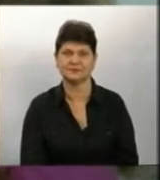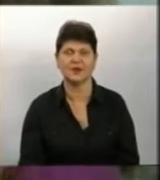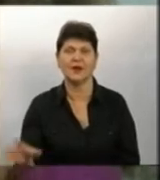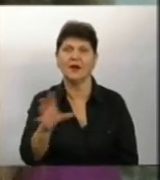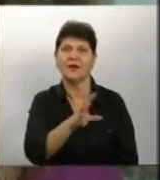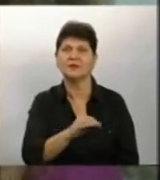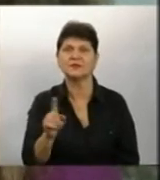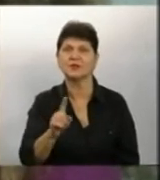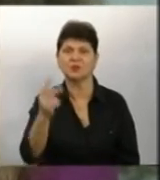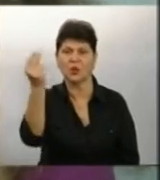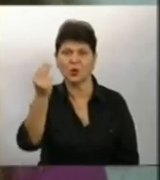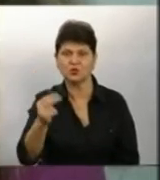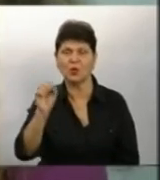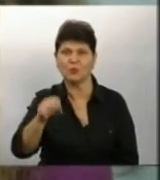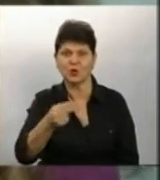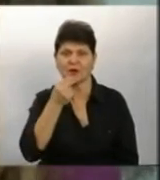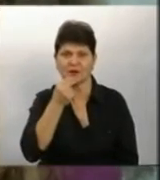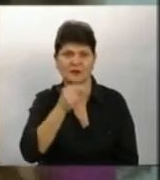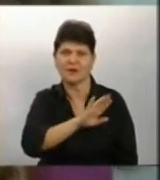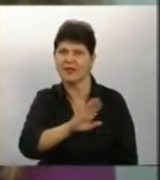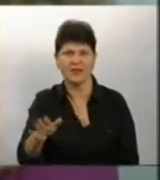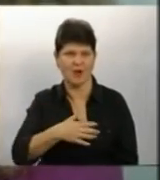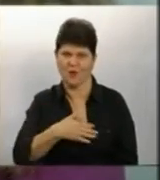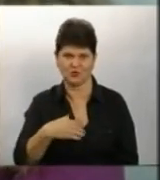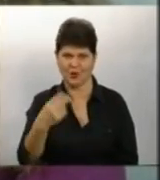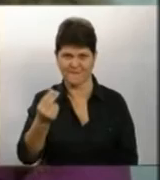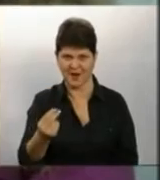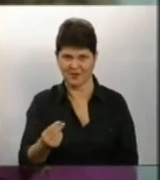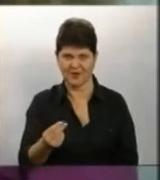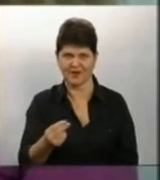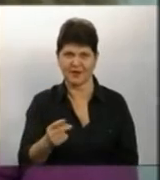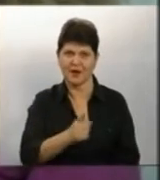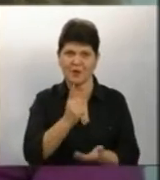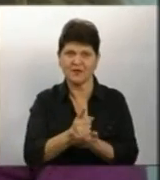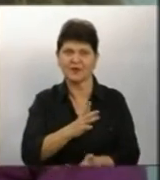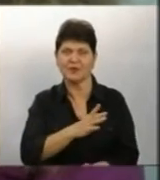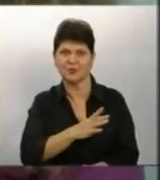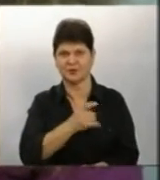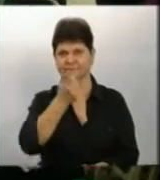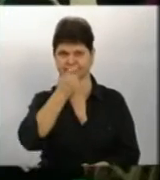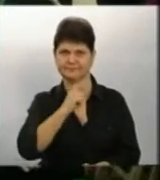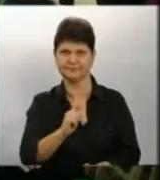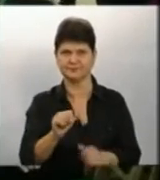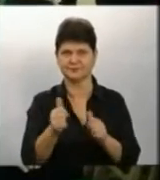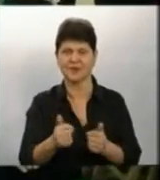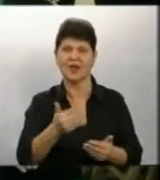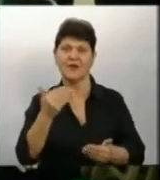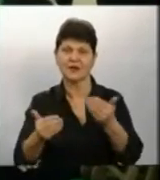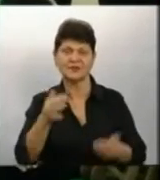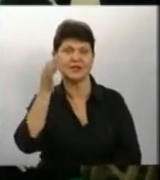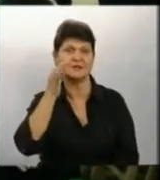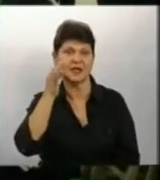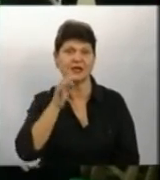художник любить їсти, він не хоче малювати Тому що то має бути ще якась естетична Виставку «Смаки на